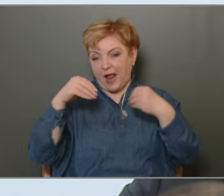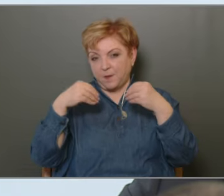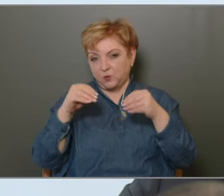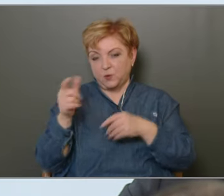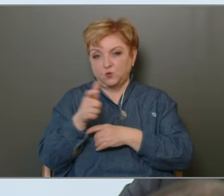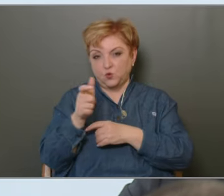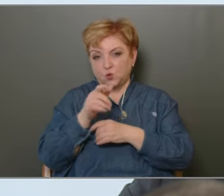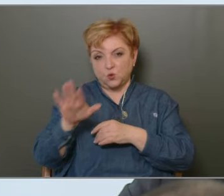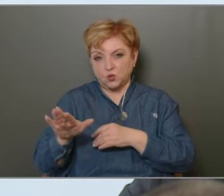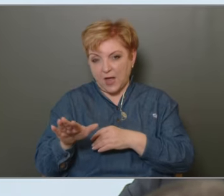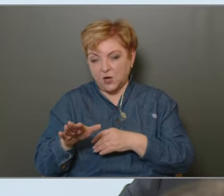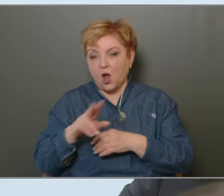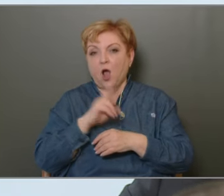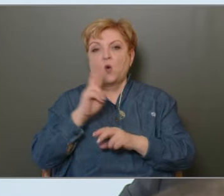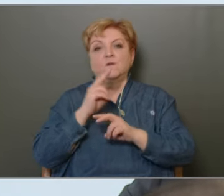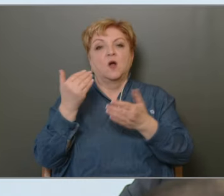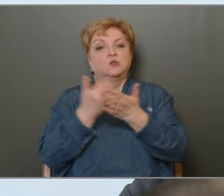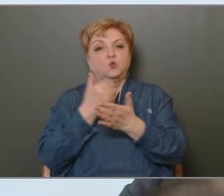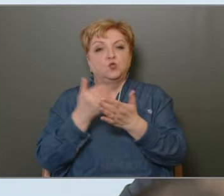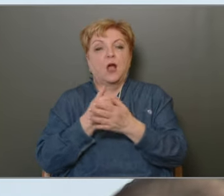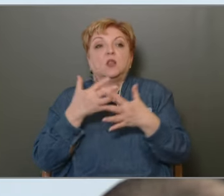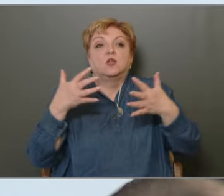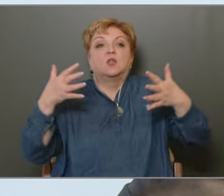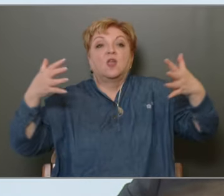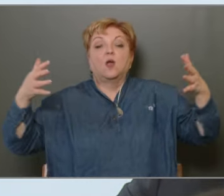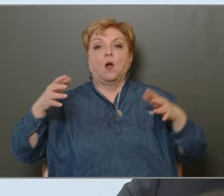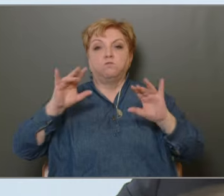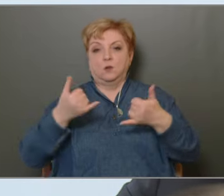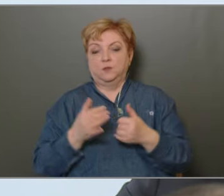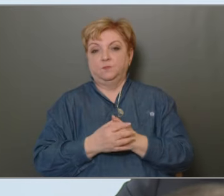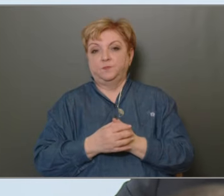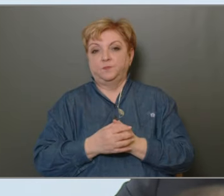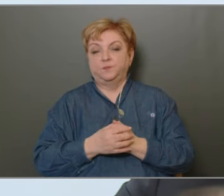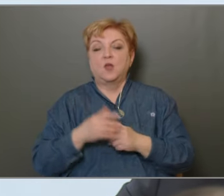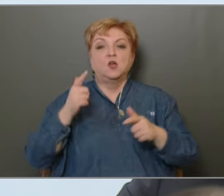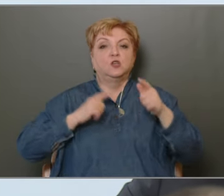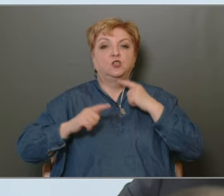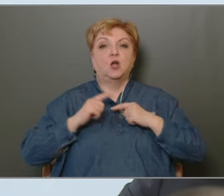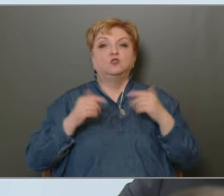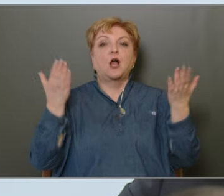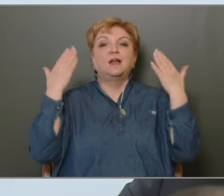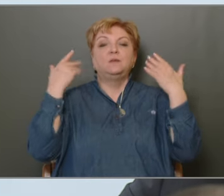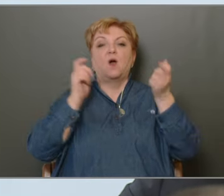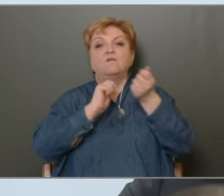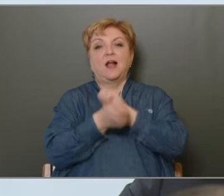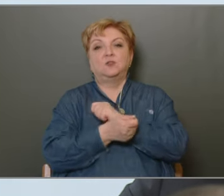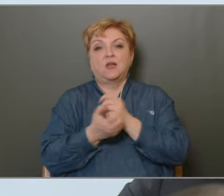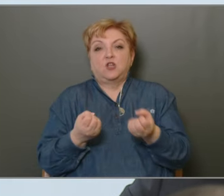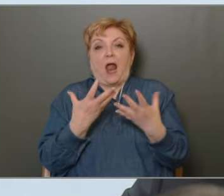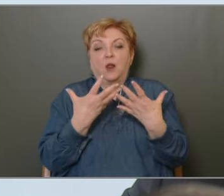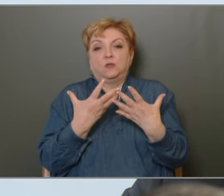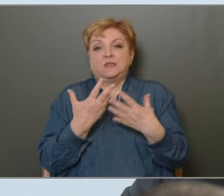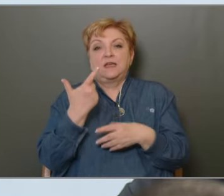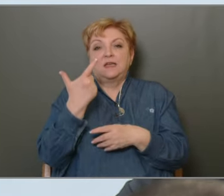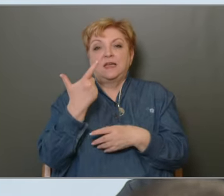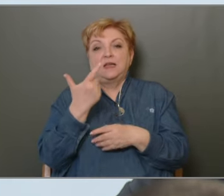a tűzoltóságra akkor van szükség, ha nagyon nagy a baj, ha baj van. És sajnos a klímaváltozás előidézi, hogy